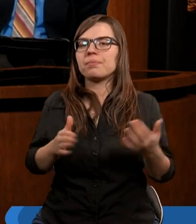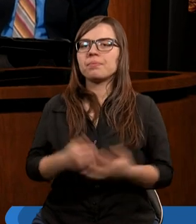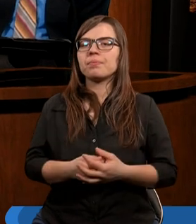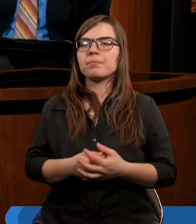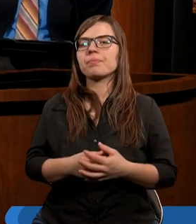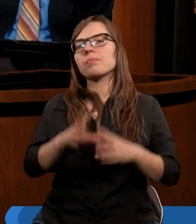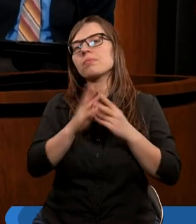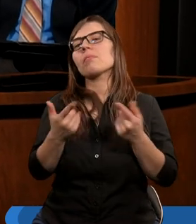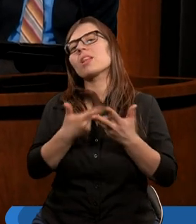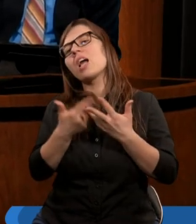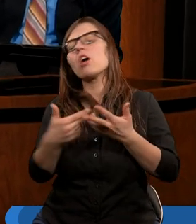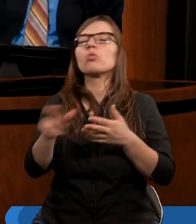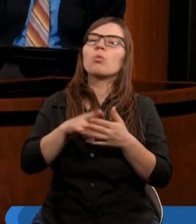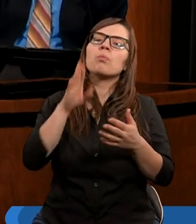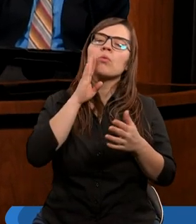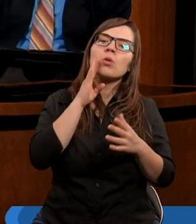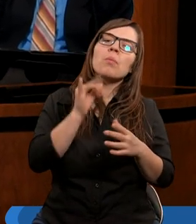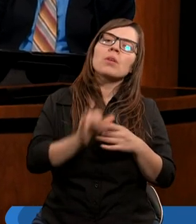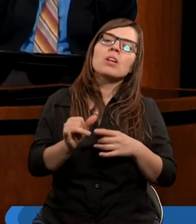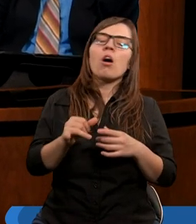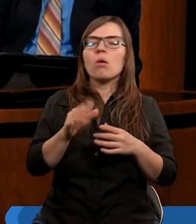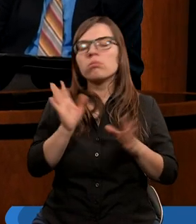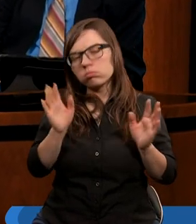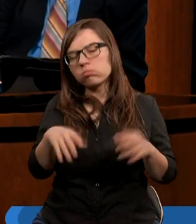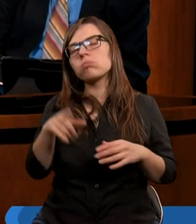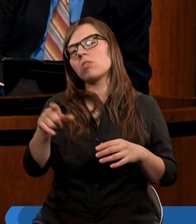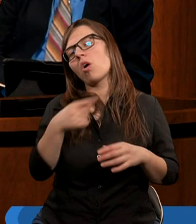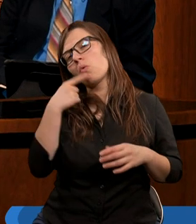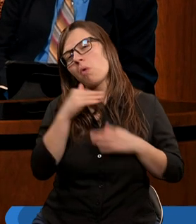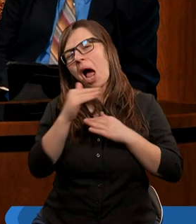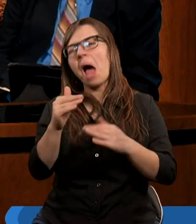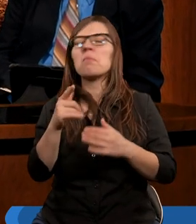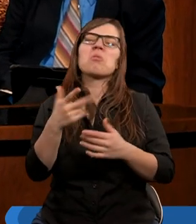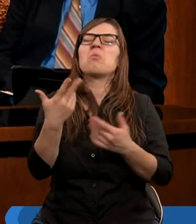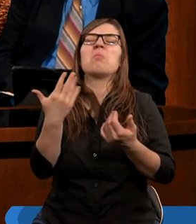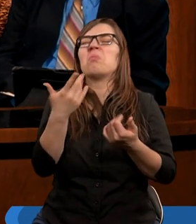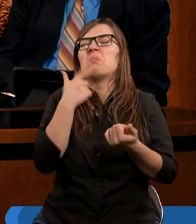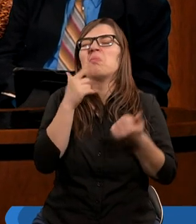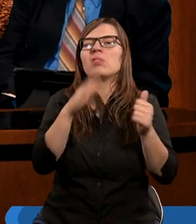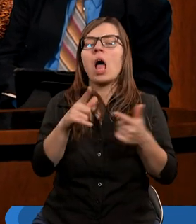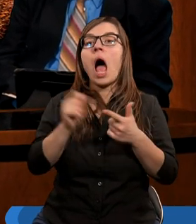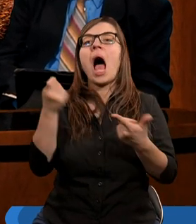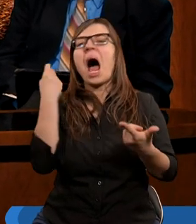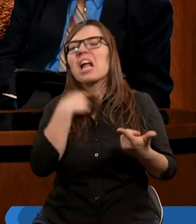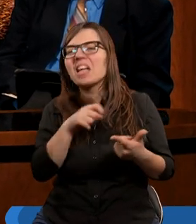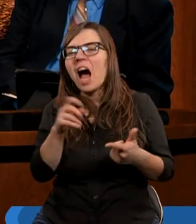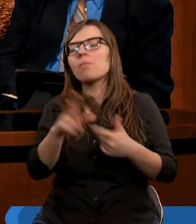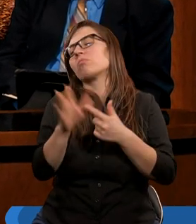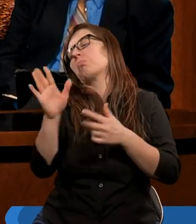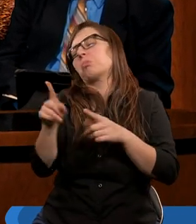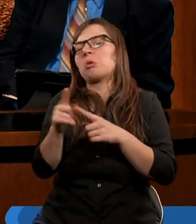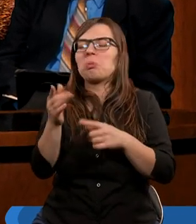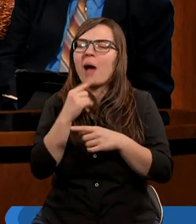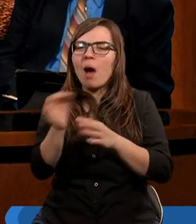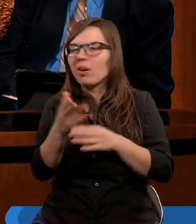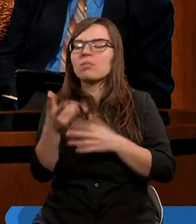lekkich, te, które są powszechnie uznawane. A skłamać to niewiele, no ale zabić staruszkę to już jest grzech ciężki.